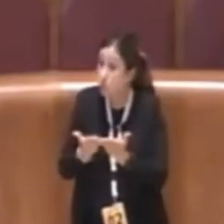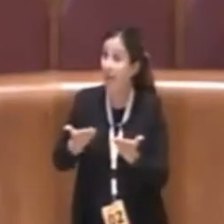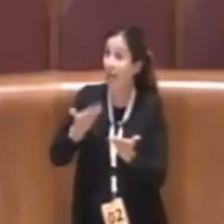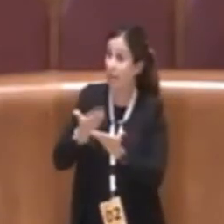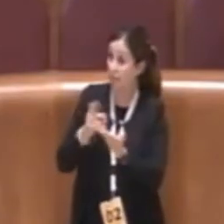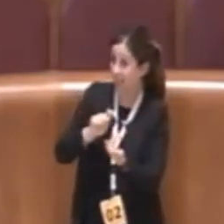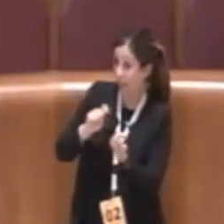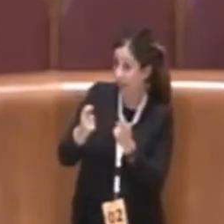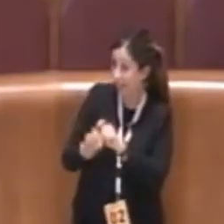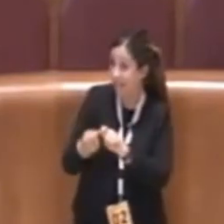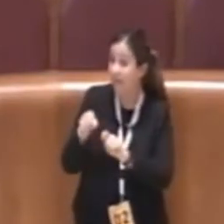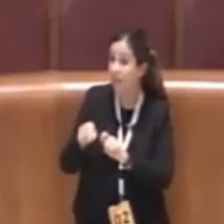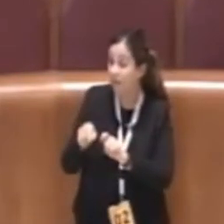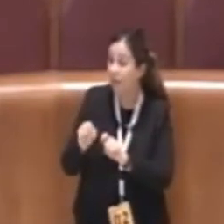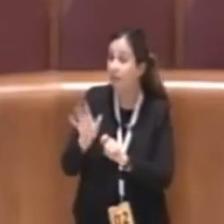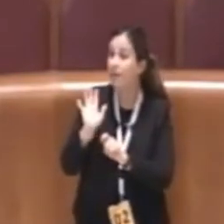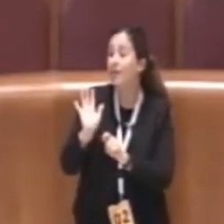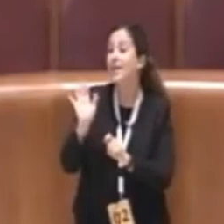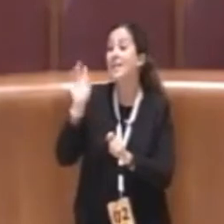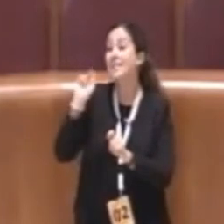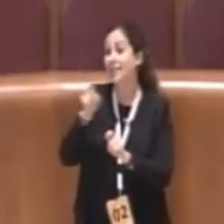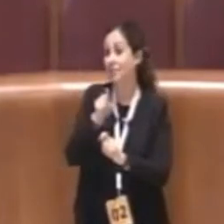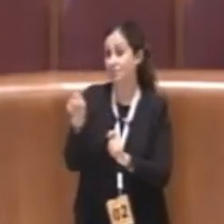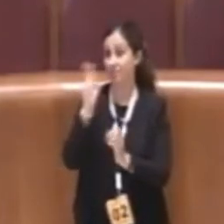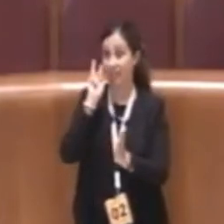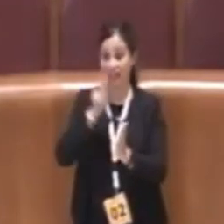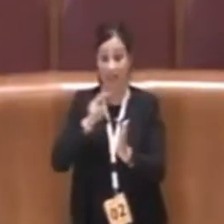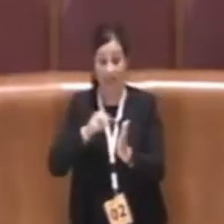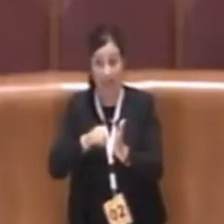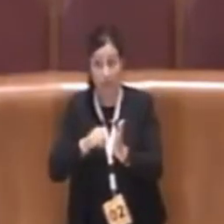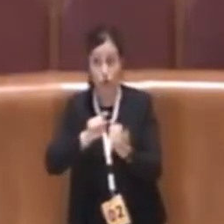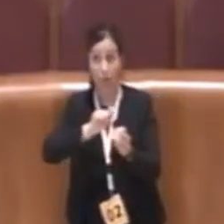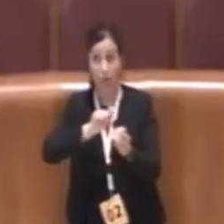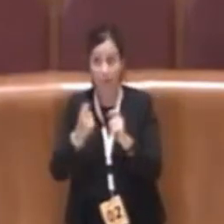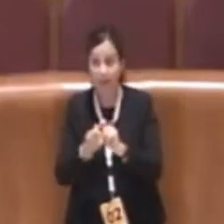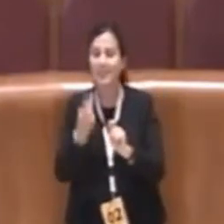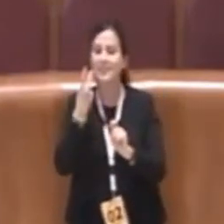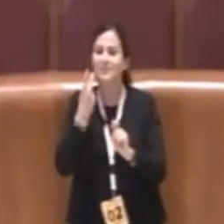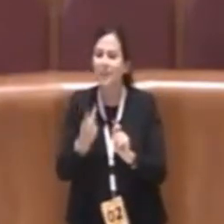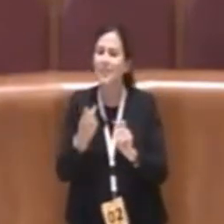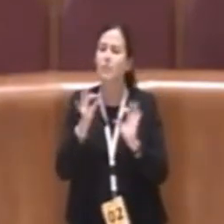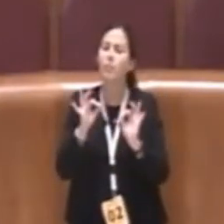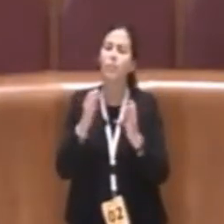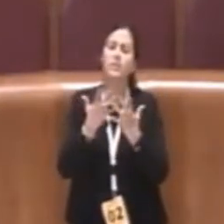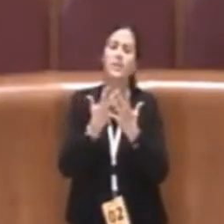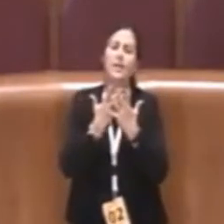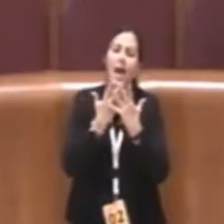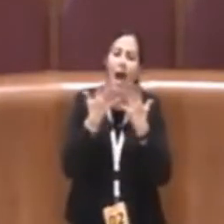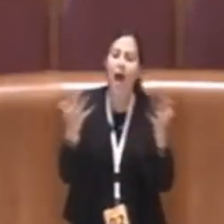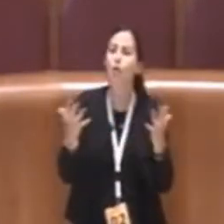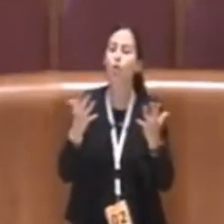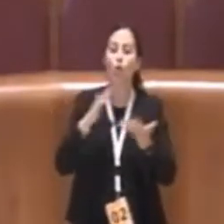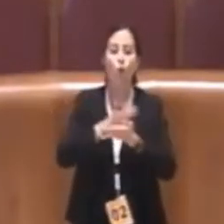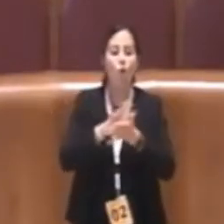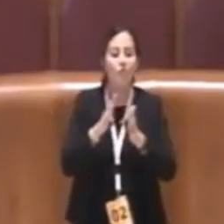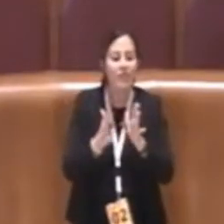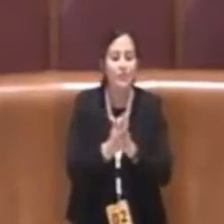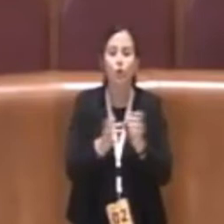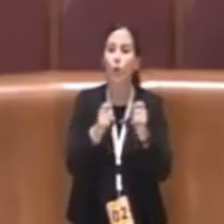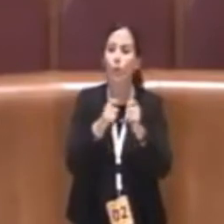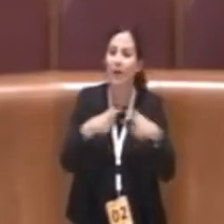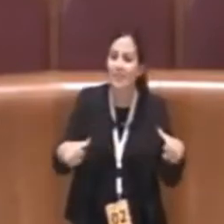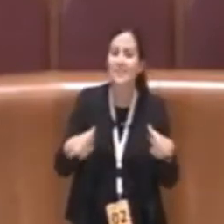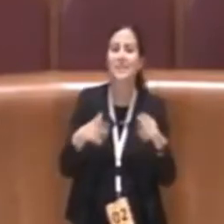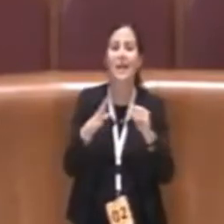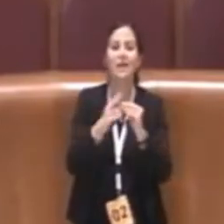nello specifico e indica anche come deve essere fatta non solo la convenzione urbanistica ma anche la convenzione sociale integrativa con